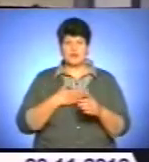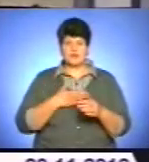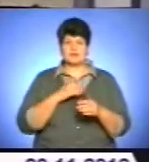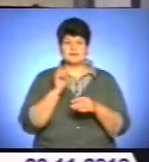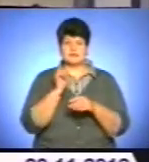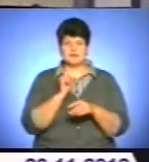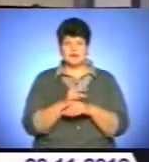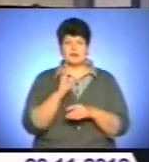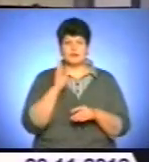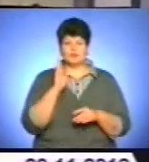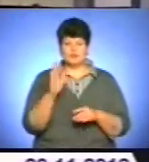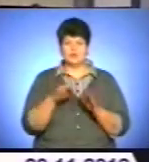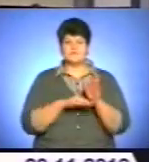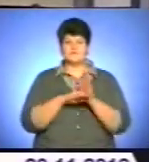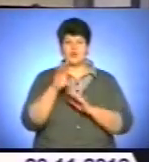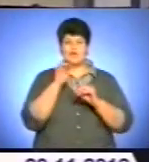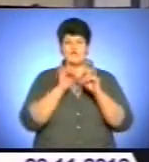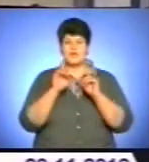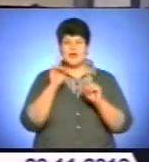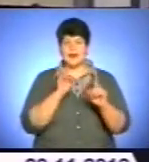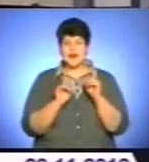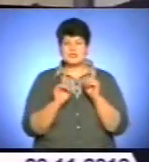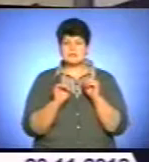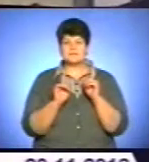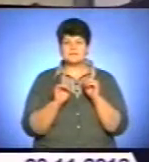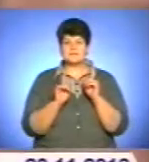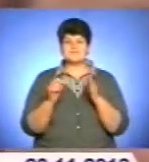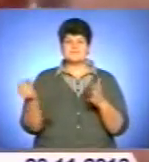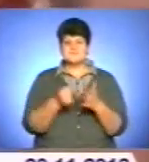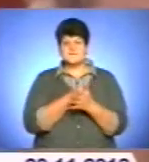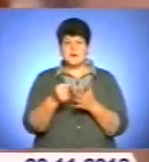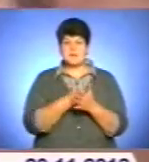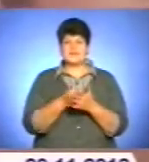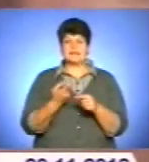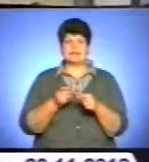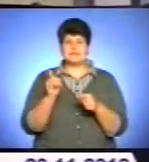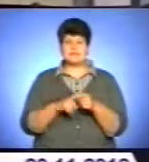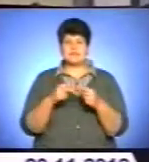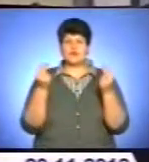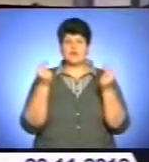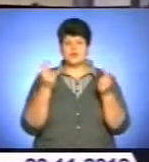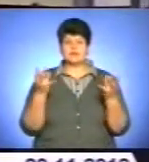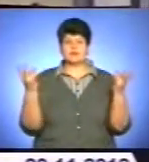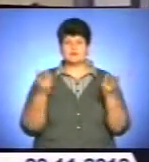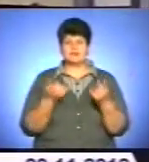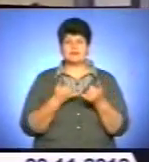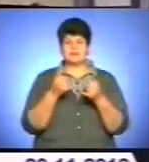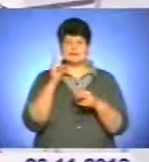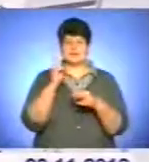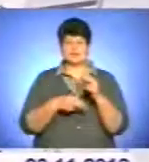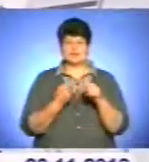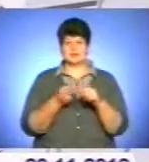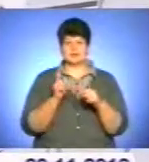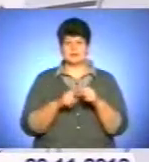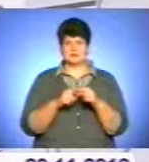завдання Верховній Раді вибивати ці кошти, які необхідні для завершення цих довгобудів.